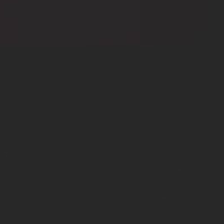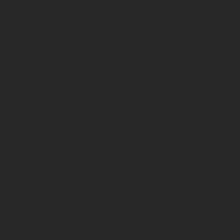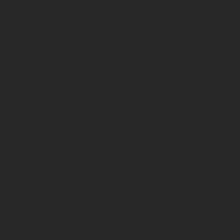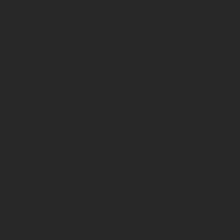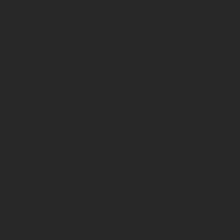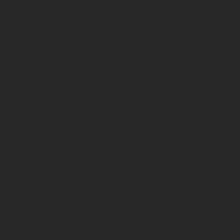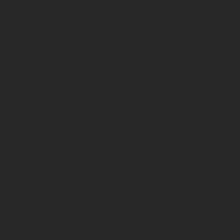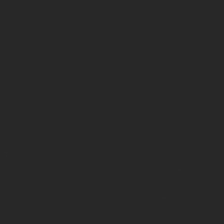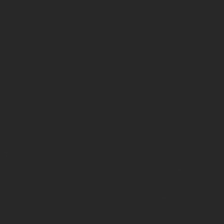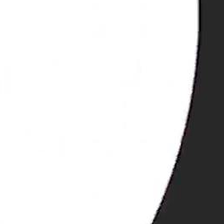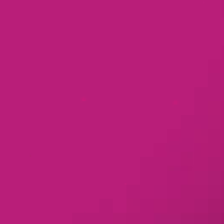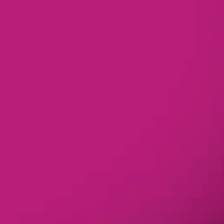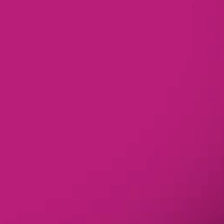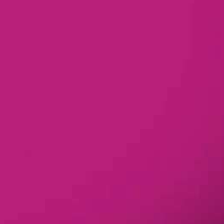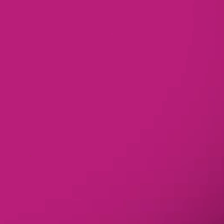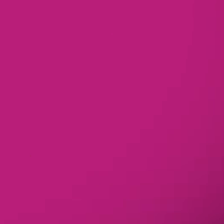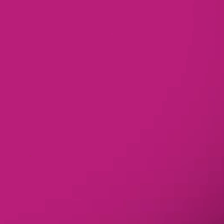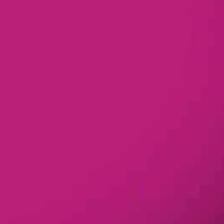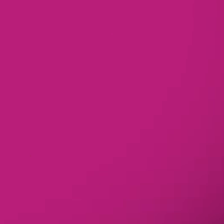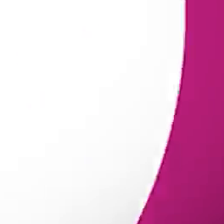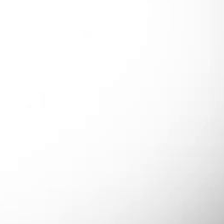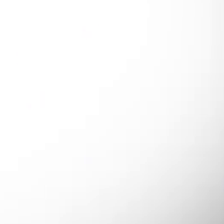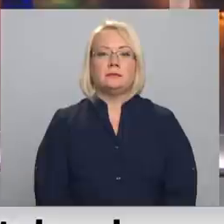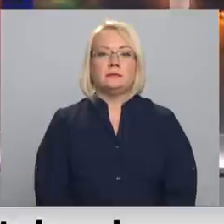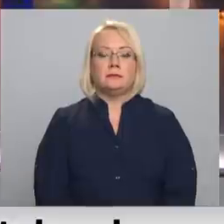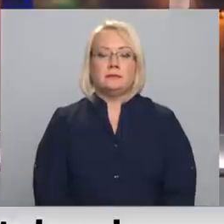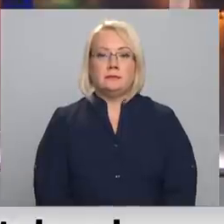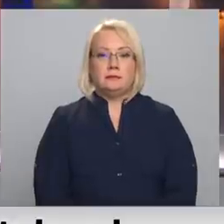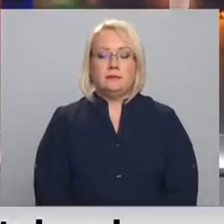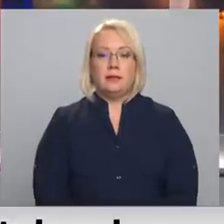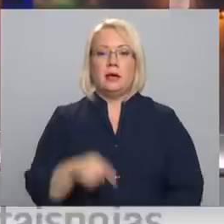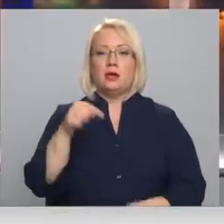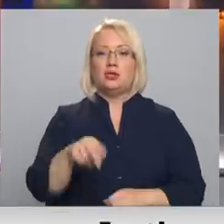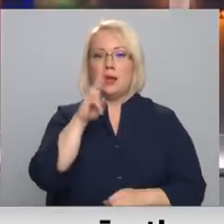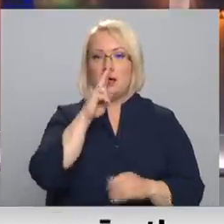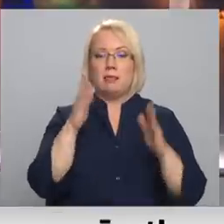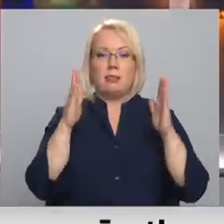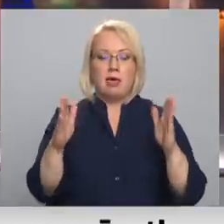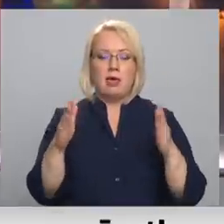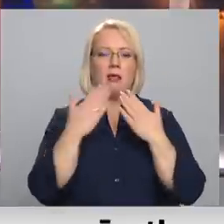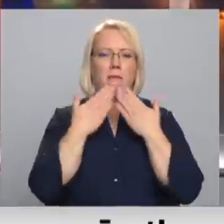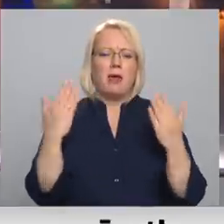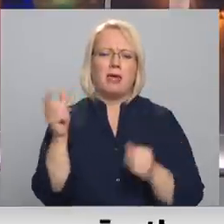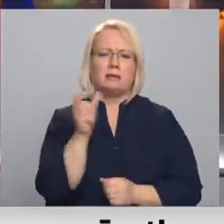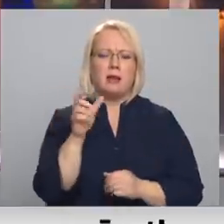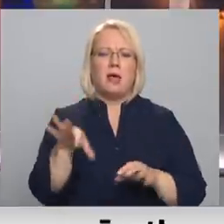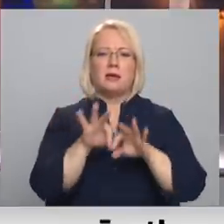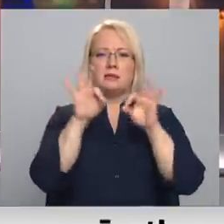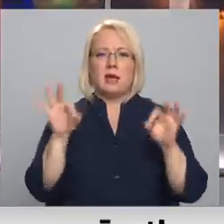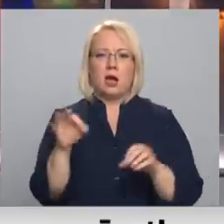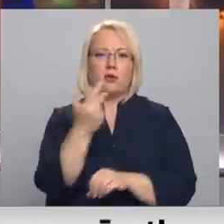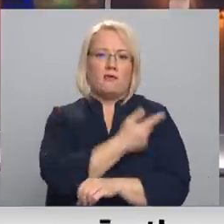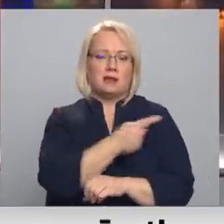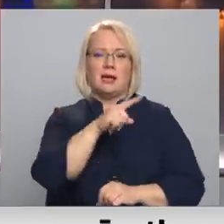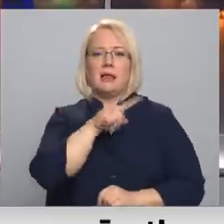Re, visi ēters ir te! Šī nedēļa ir pēdējais brīdis, lai uzsākot vakcināciju līdz